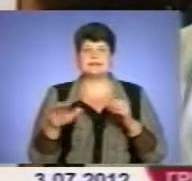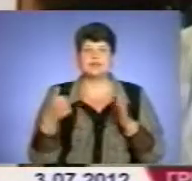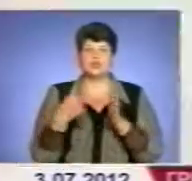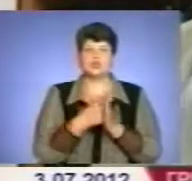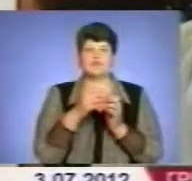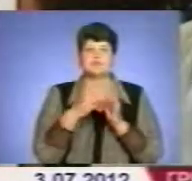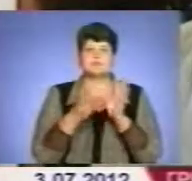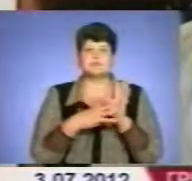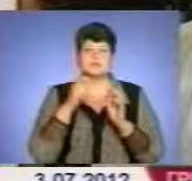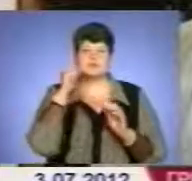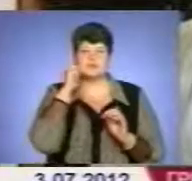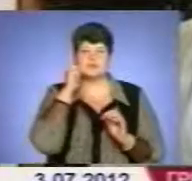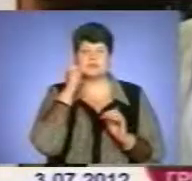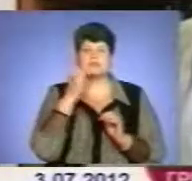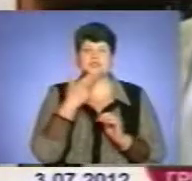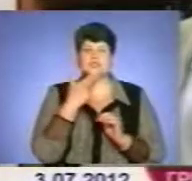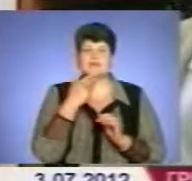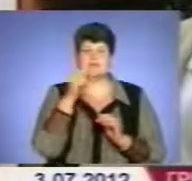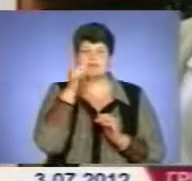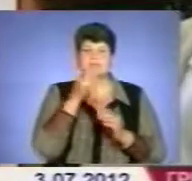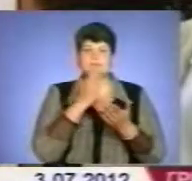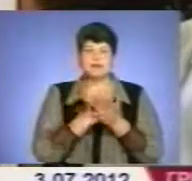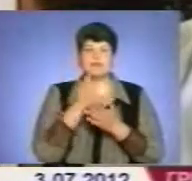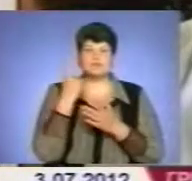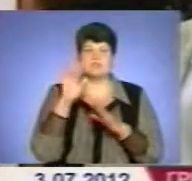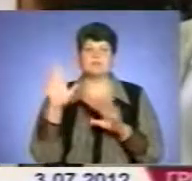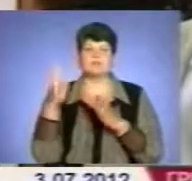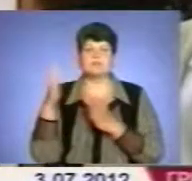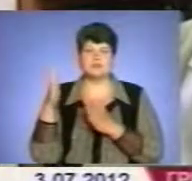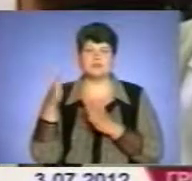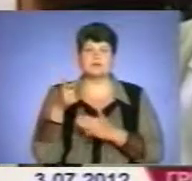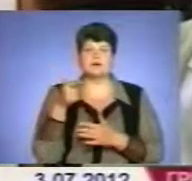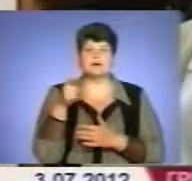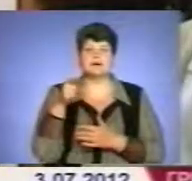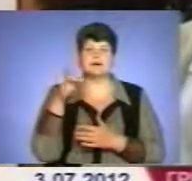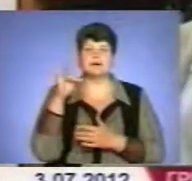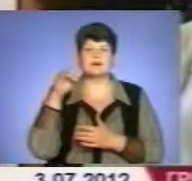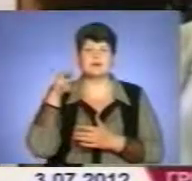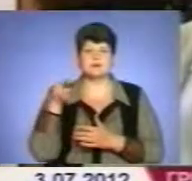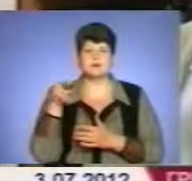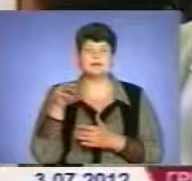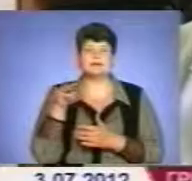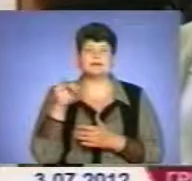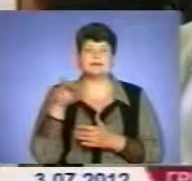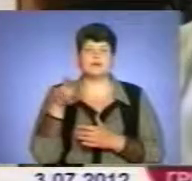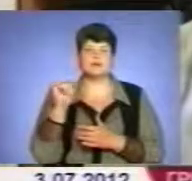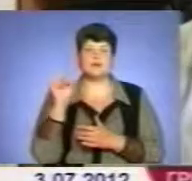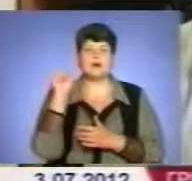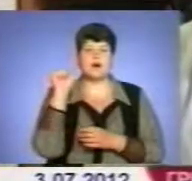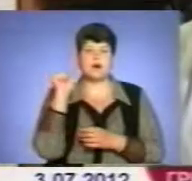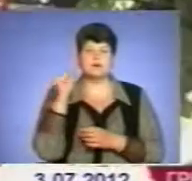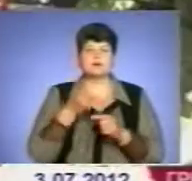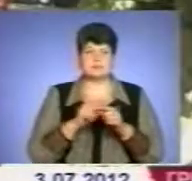років. За червень місяць ми маємо один випадок, підтверджений грипу типу А. Це лабораторно